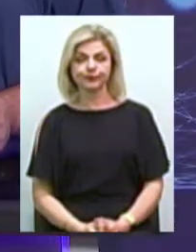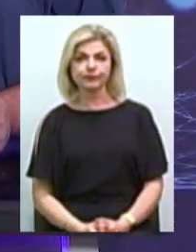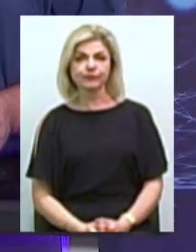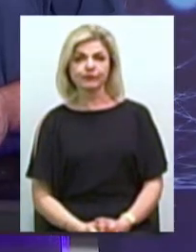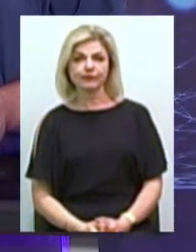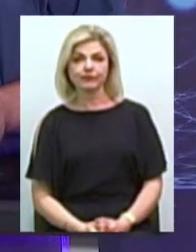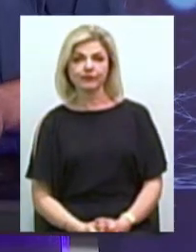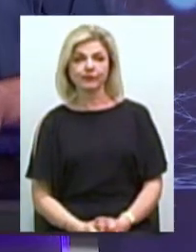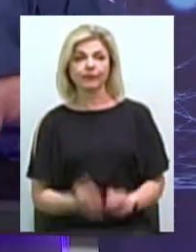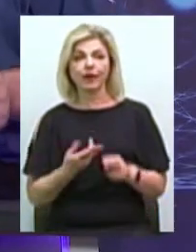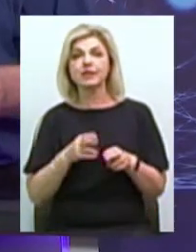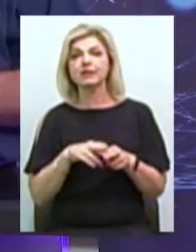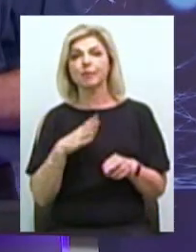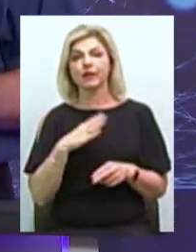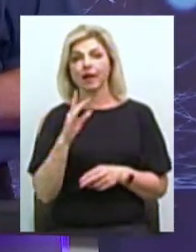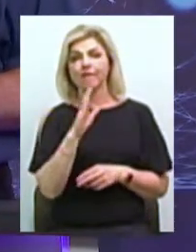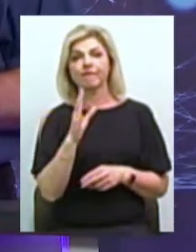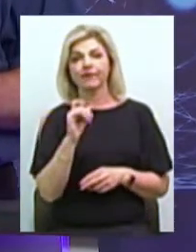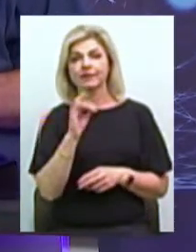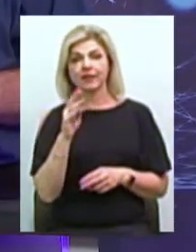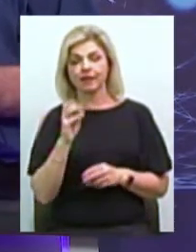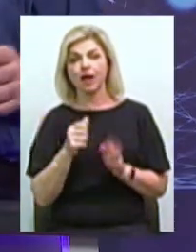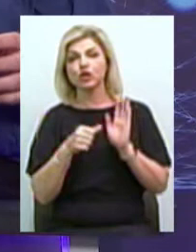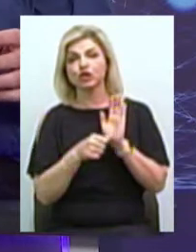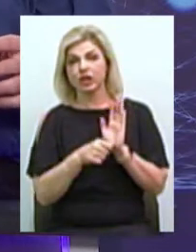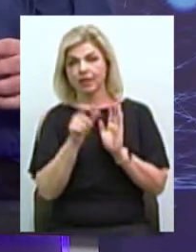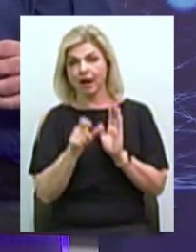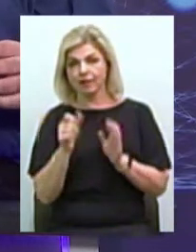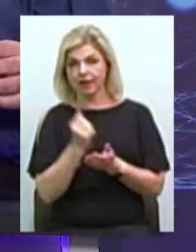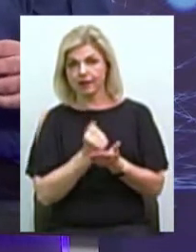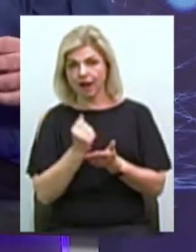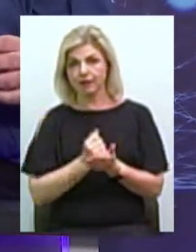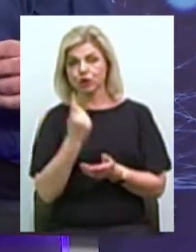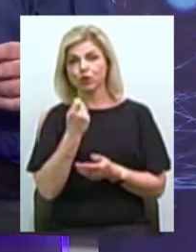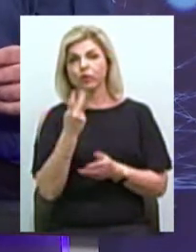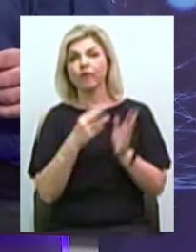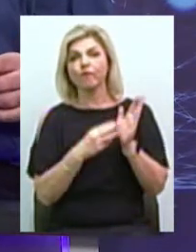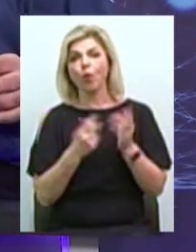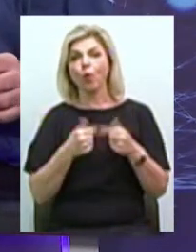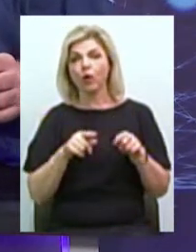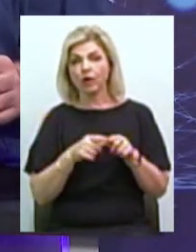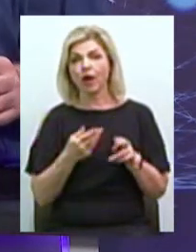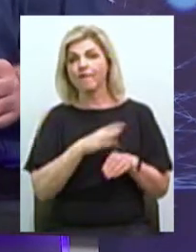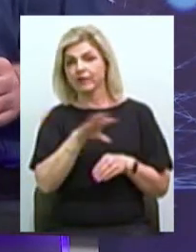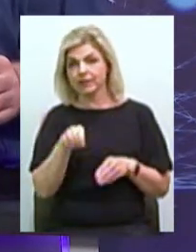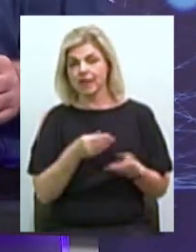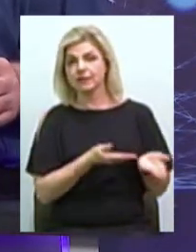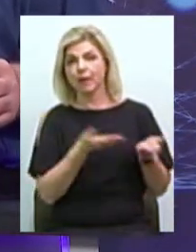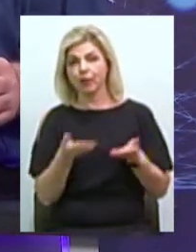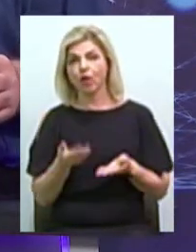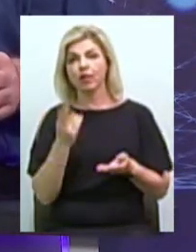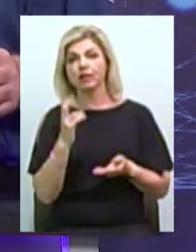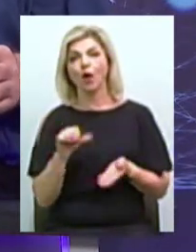Це були візитівки тих шести кандидатів 128 округу, яких ми запрошували до участі в сьогоднішній